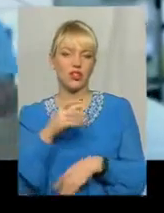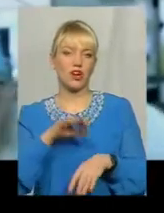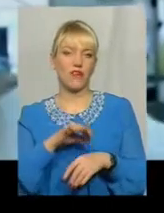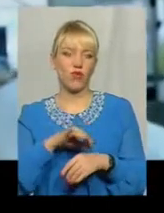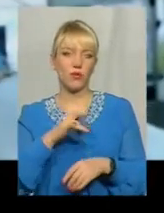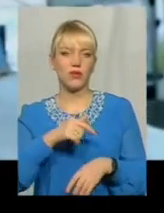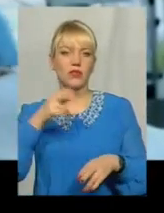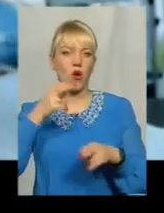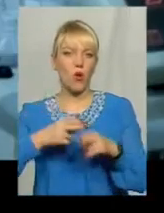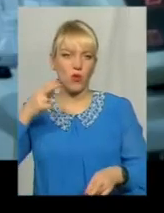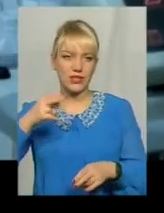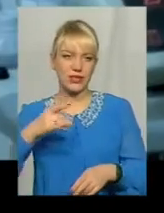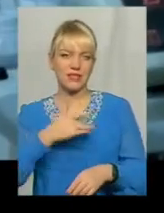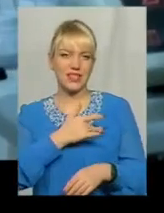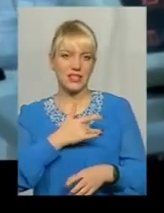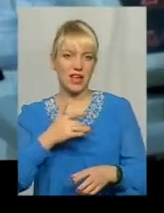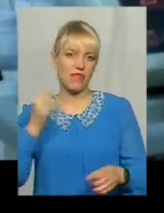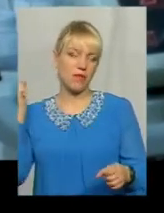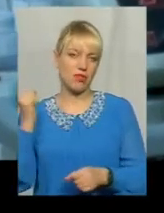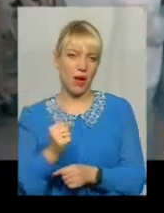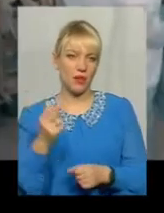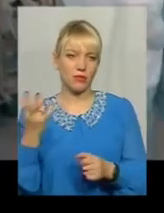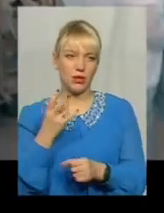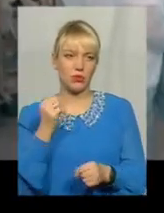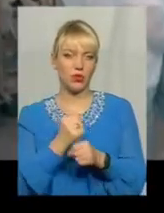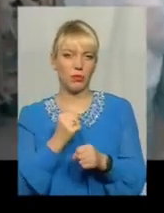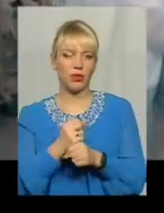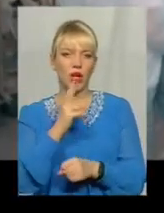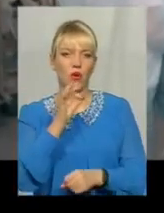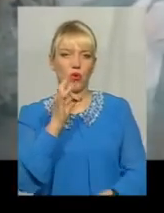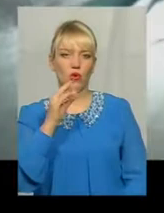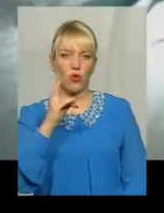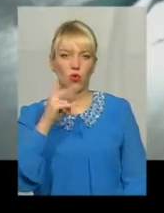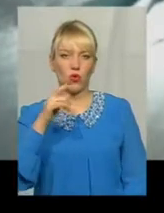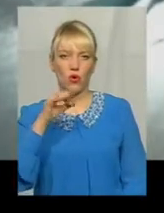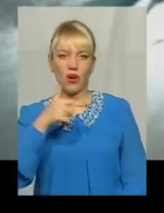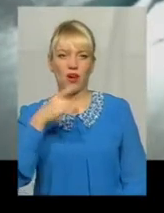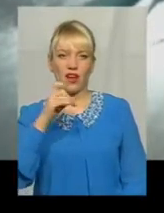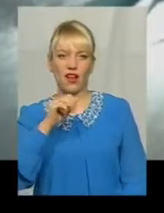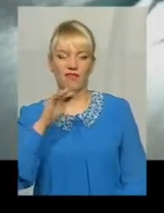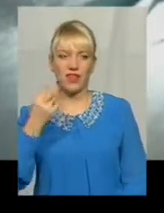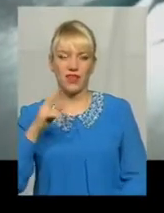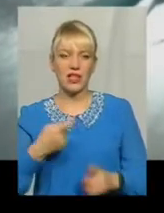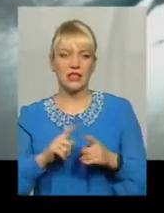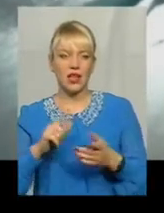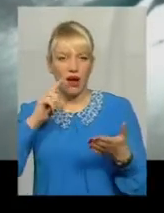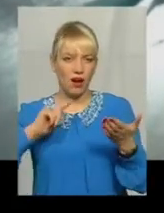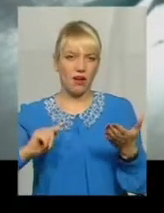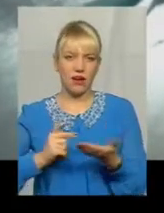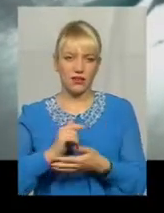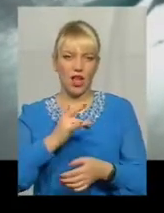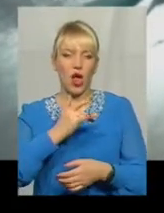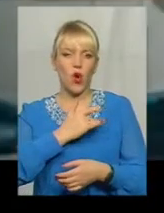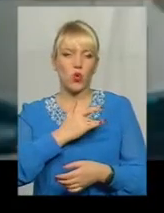із гострим серцевим нападом необхідно зробити коронографію, або так звану карту людського серця Через